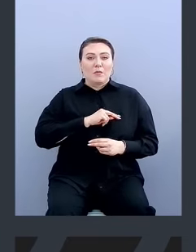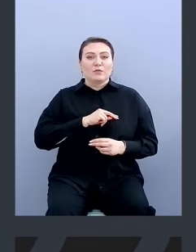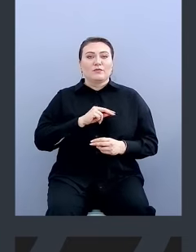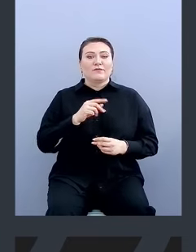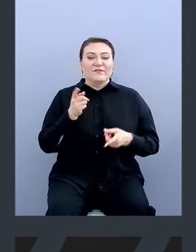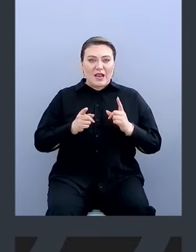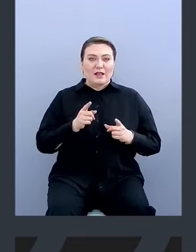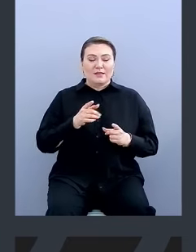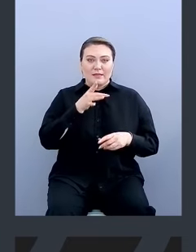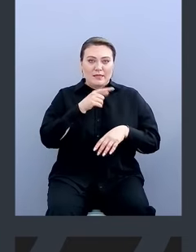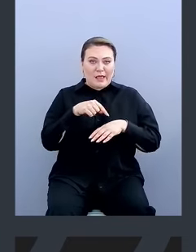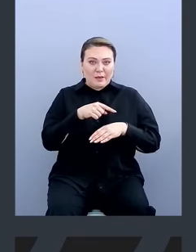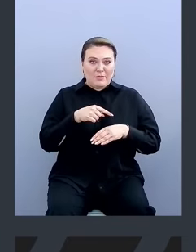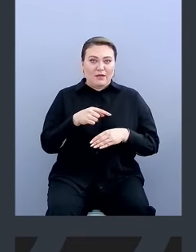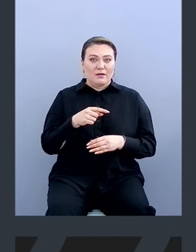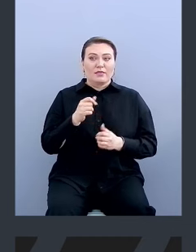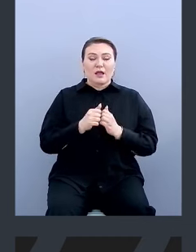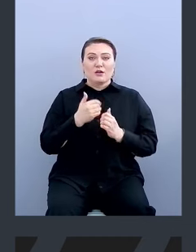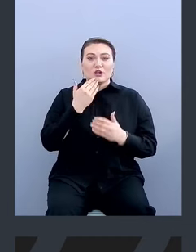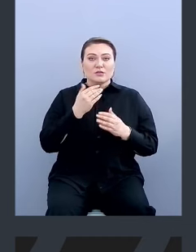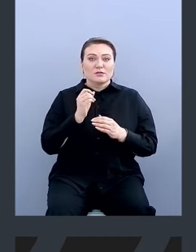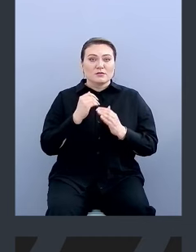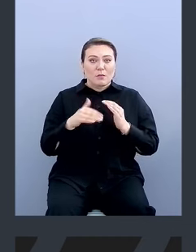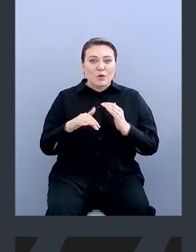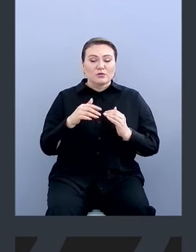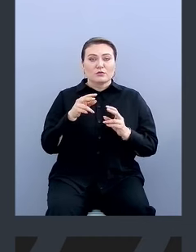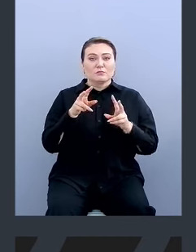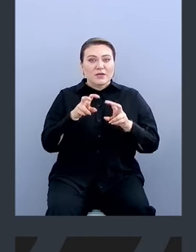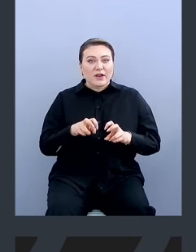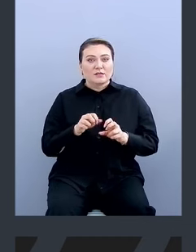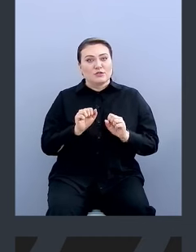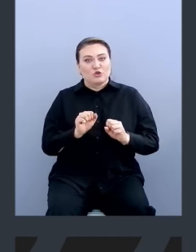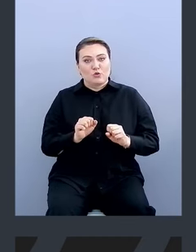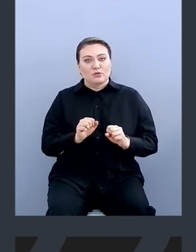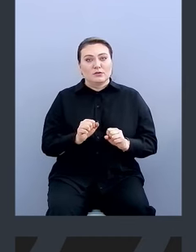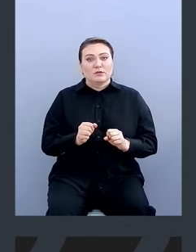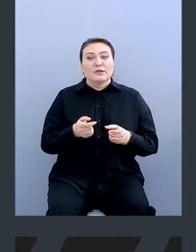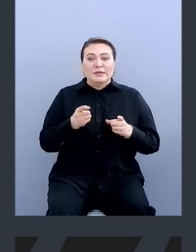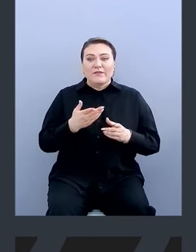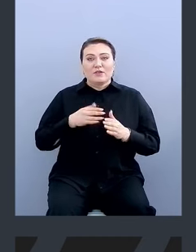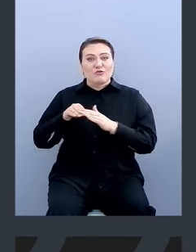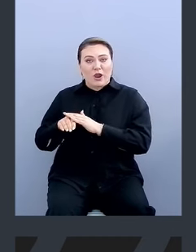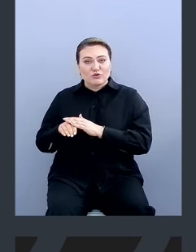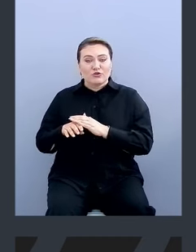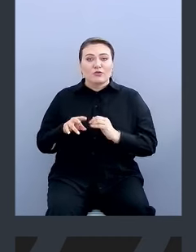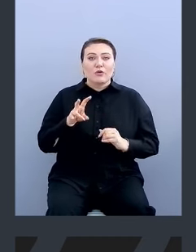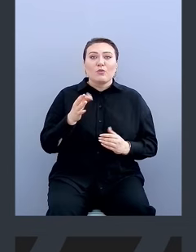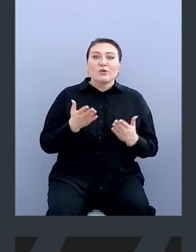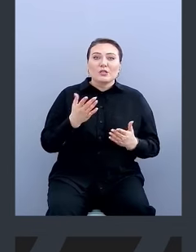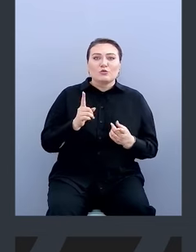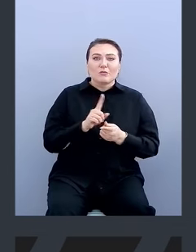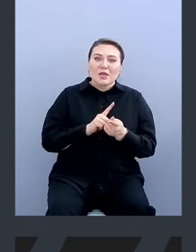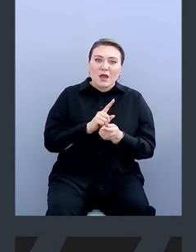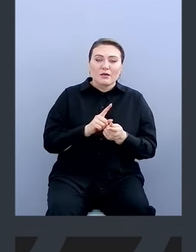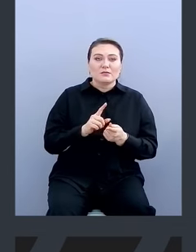Proxia работает в real-time, то есть, условно говоря, на каждый запрос проверяется защищенность. Естественно, есть кэш, но если что-то